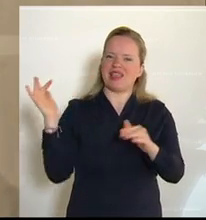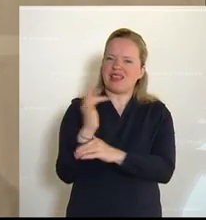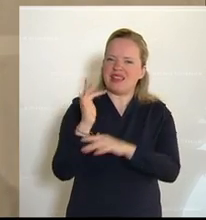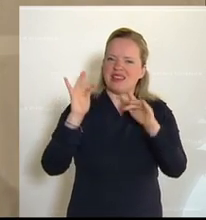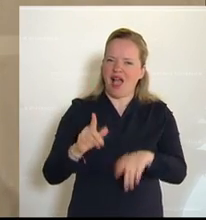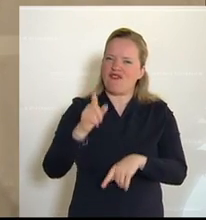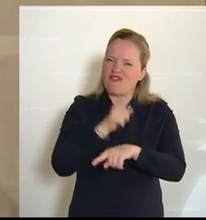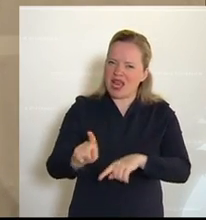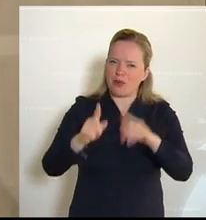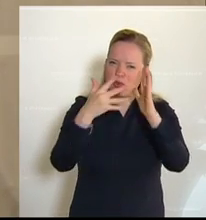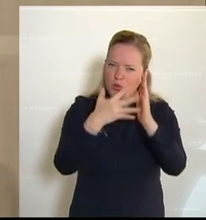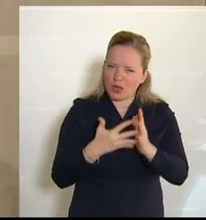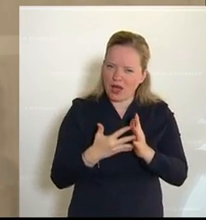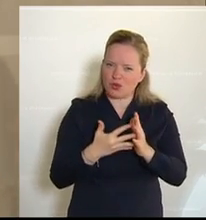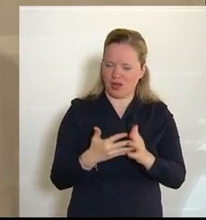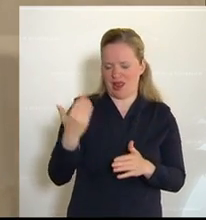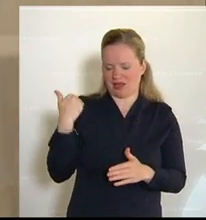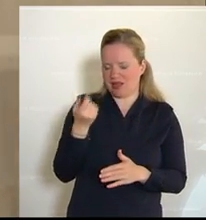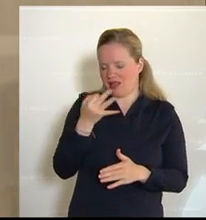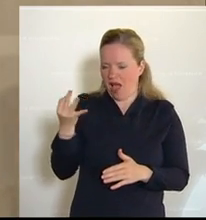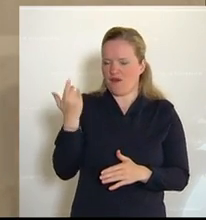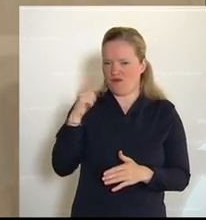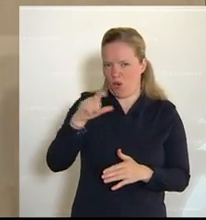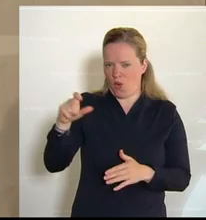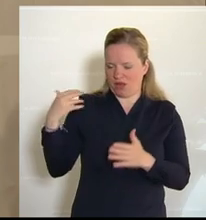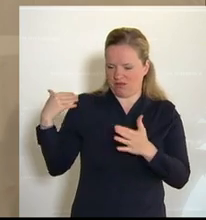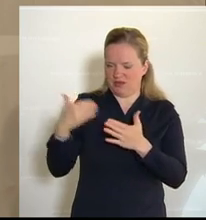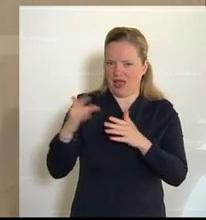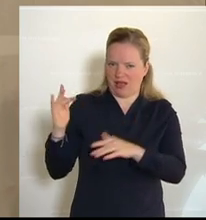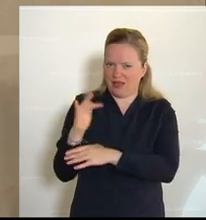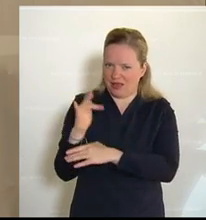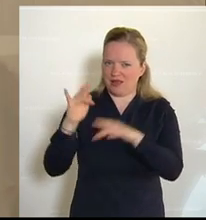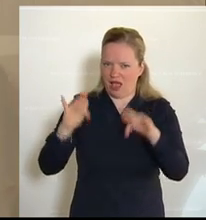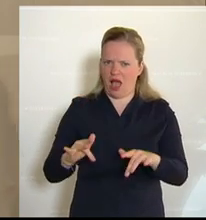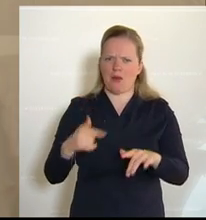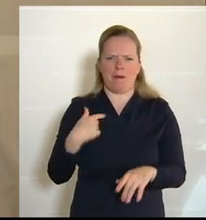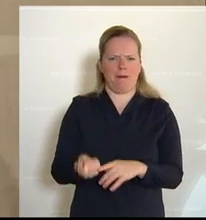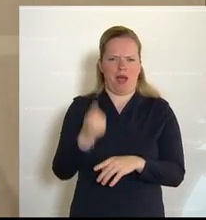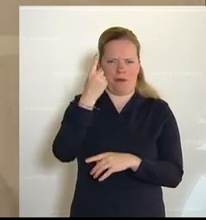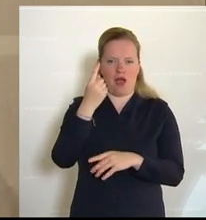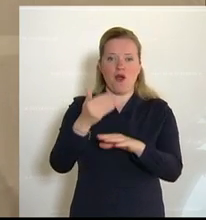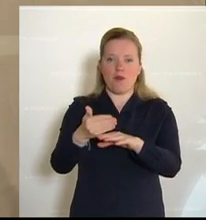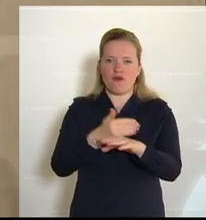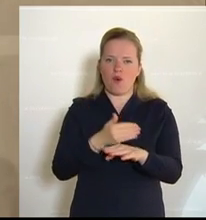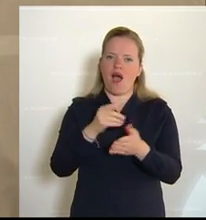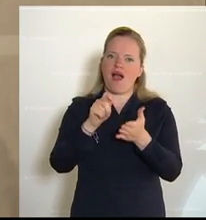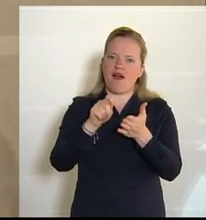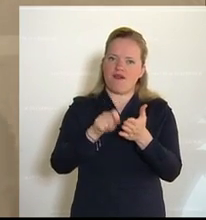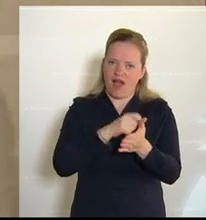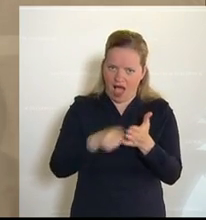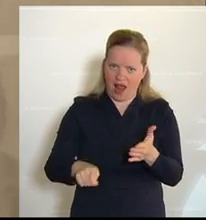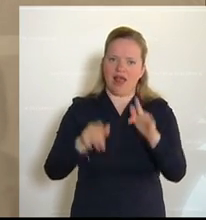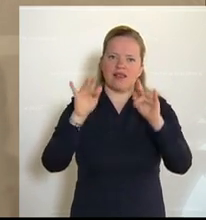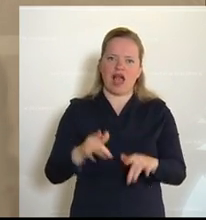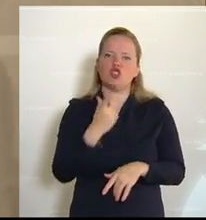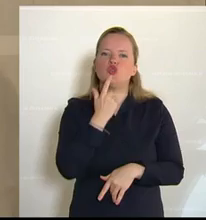der sich durch die letzten Tage und Wochen zieht. Es ist irgendwie schon erstaunlich, wenn es vor einer Wahl um das Verteilen von saftigem Zucker